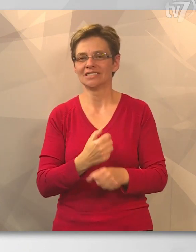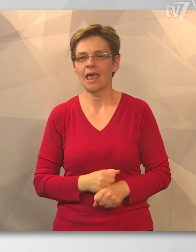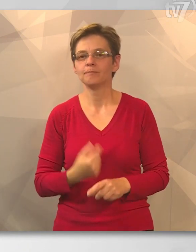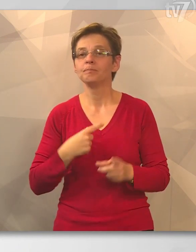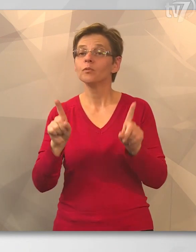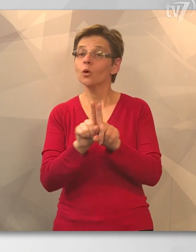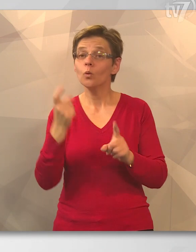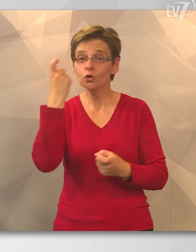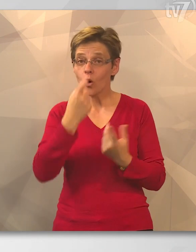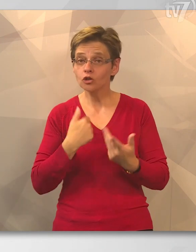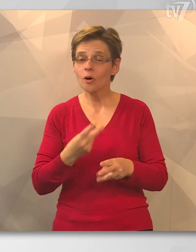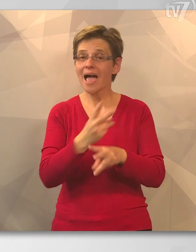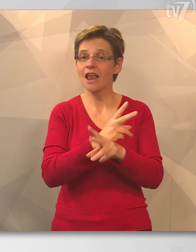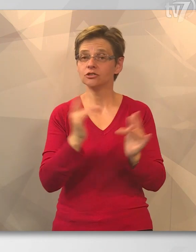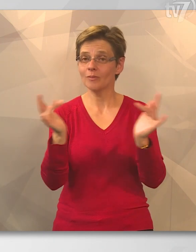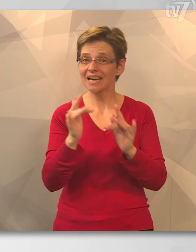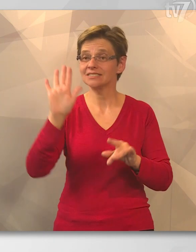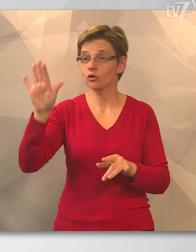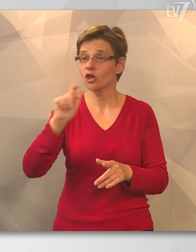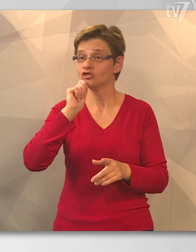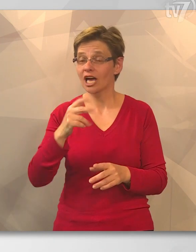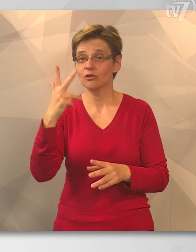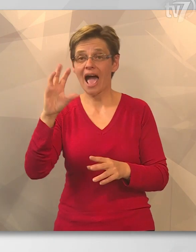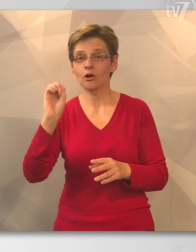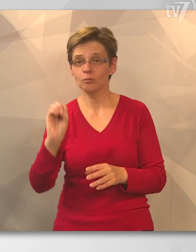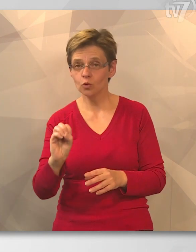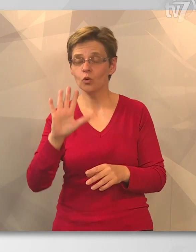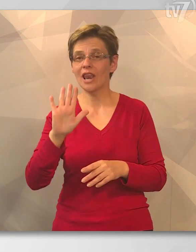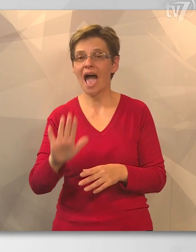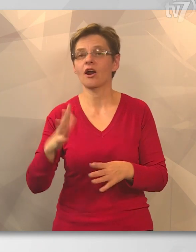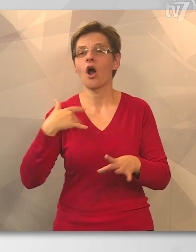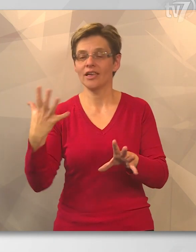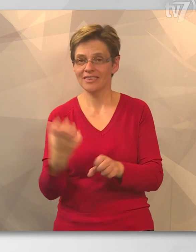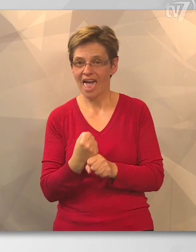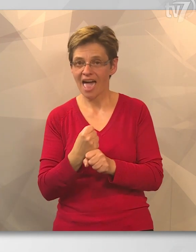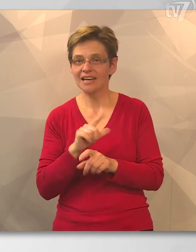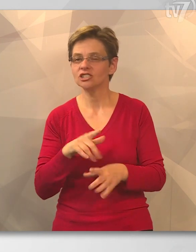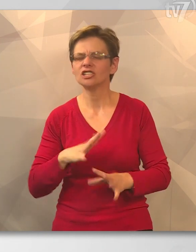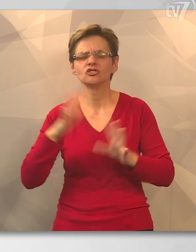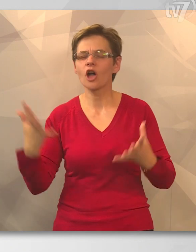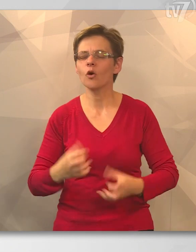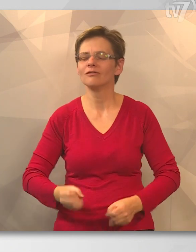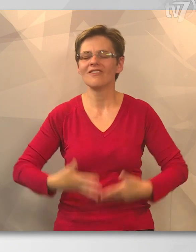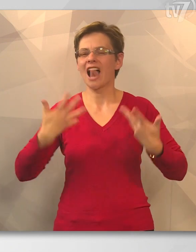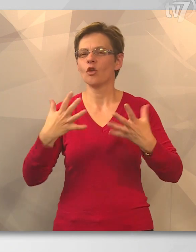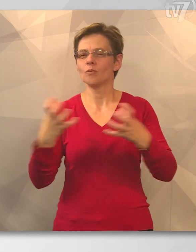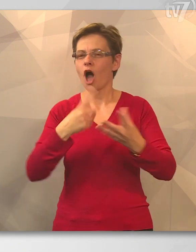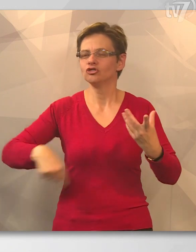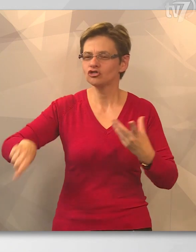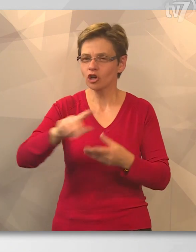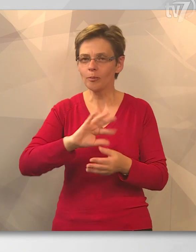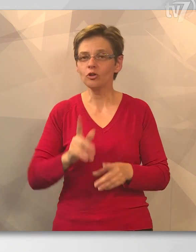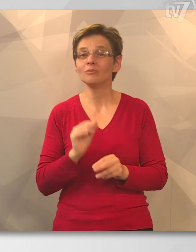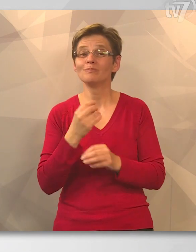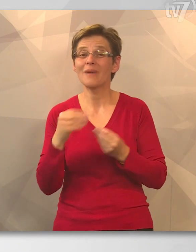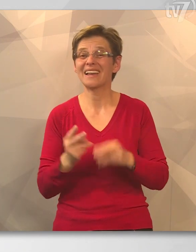győzelmet. Úgy gondolom az előző mérkőzésen otthon sikerült 3-0-ra nyerni, és az nagyon feldobta a csapatot, fél